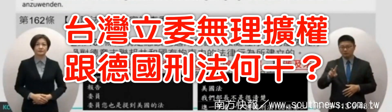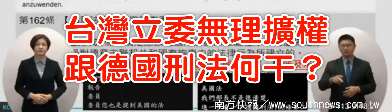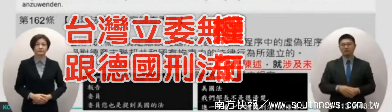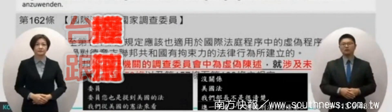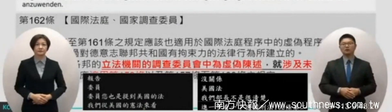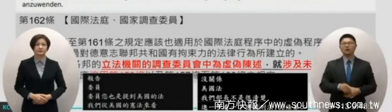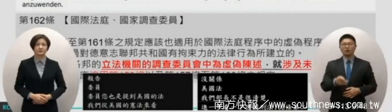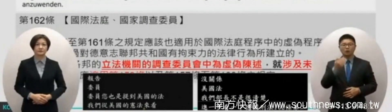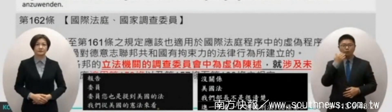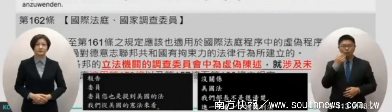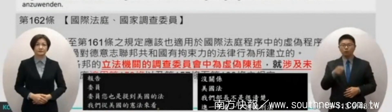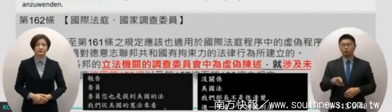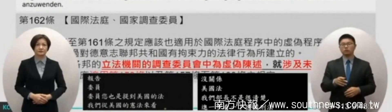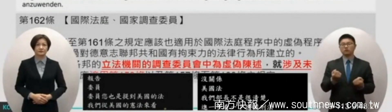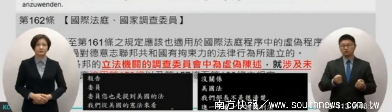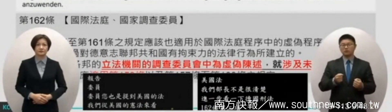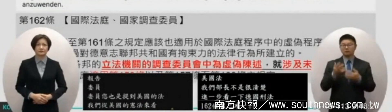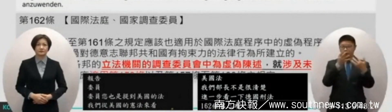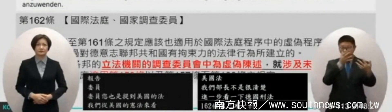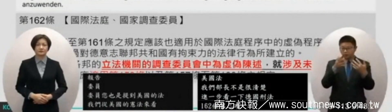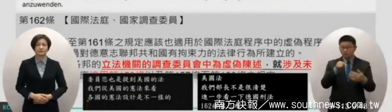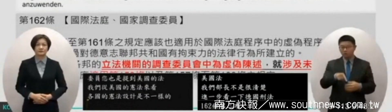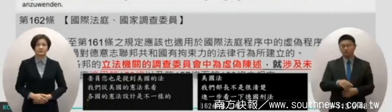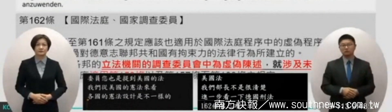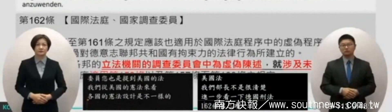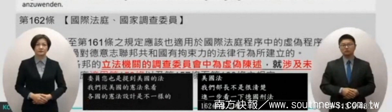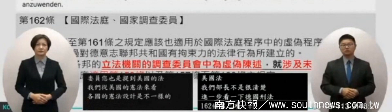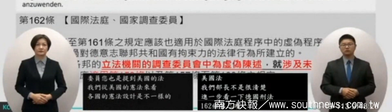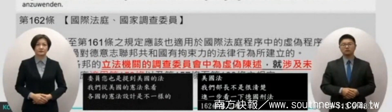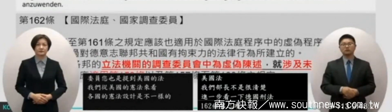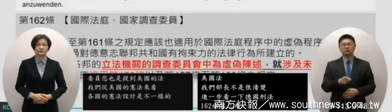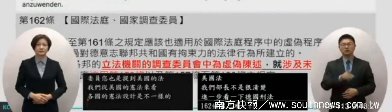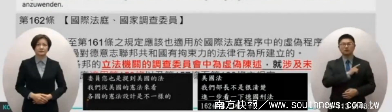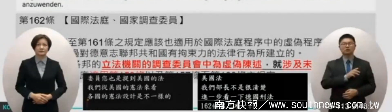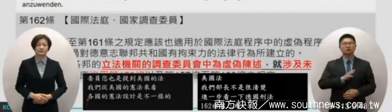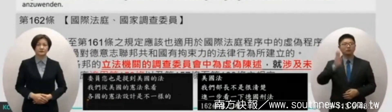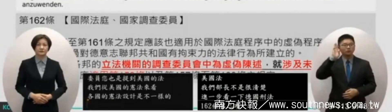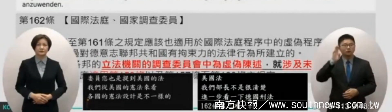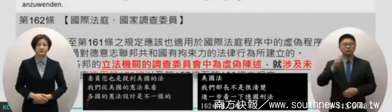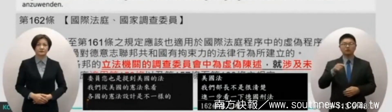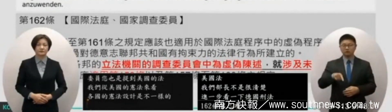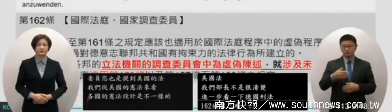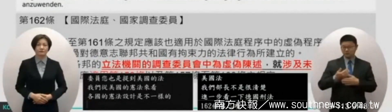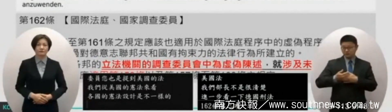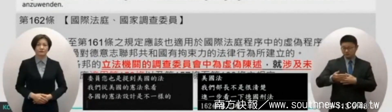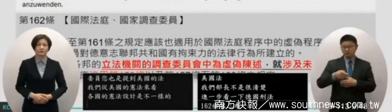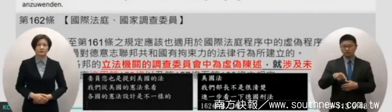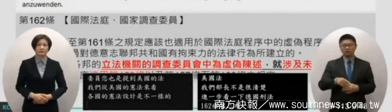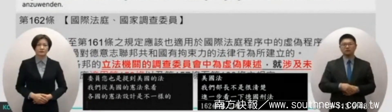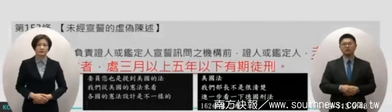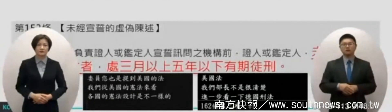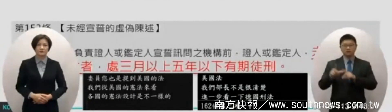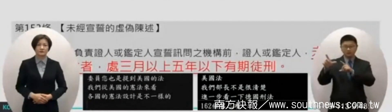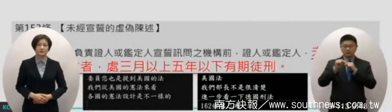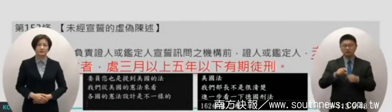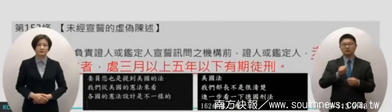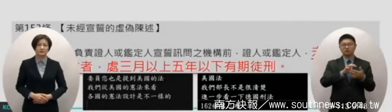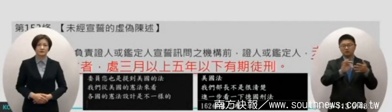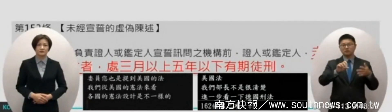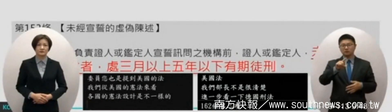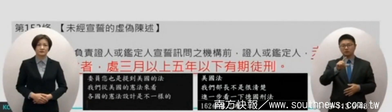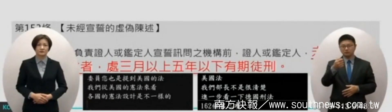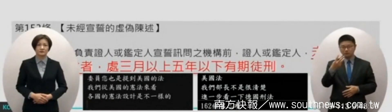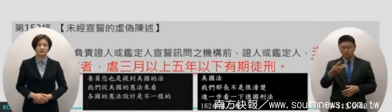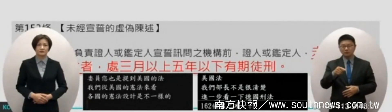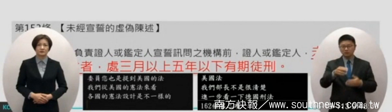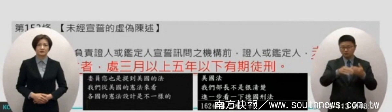關的調查委員會為虛偽陳述就涉及未經宣示的虛偽陳述而言是用153條153條